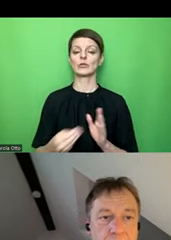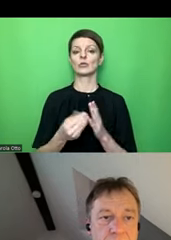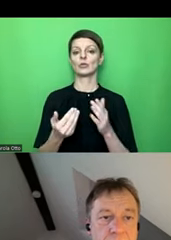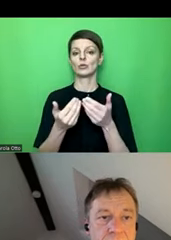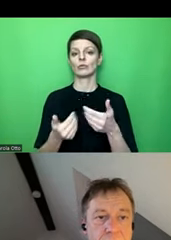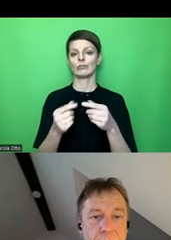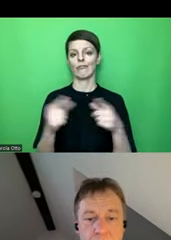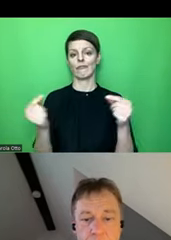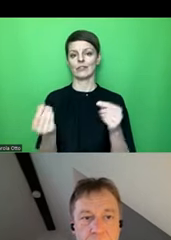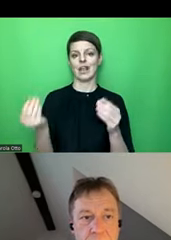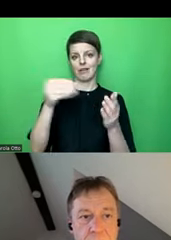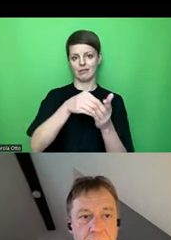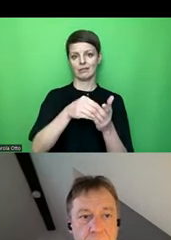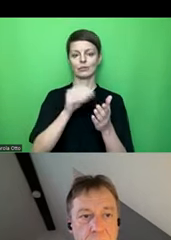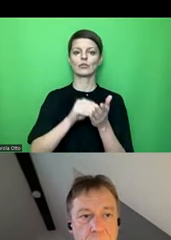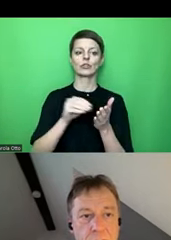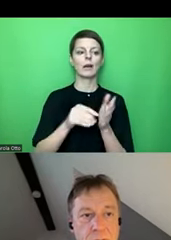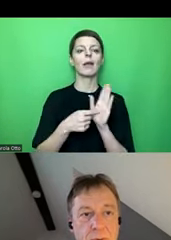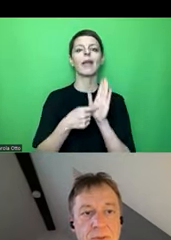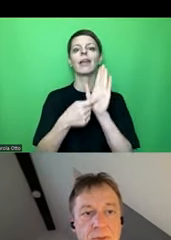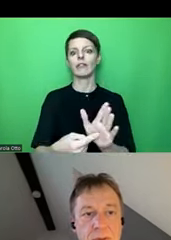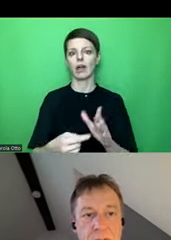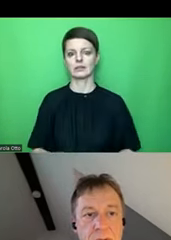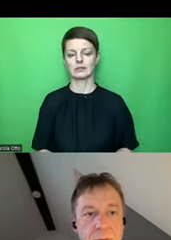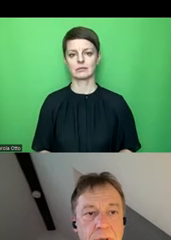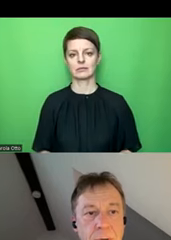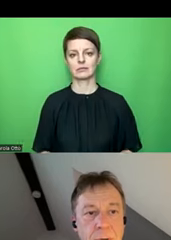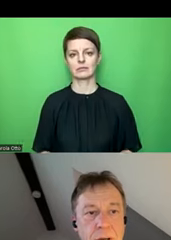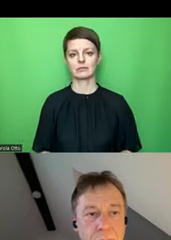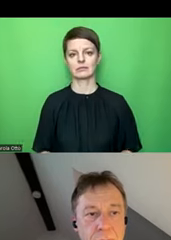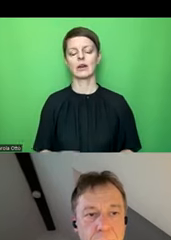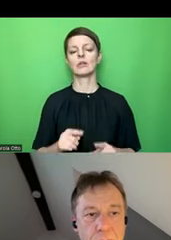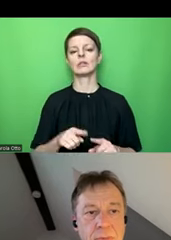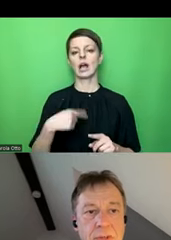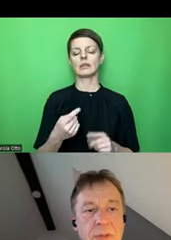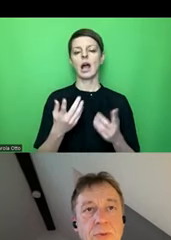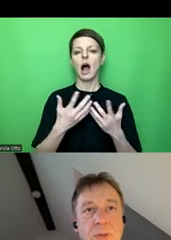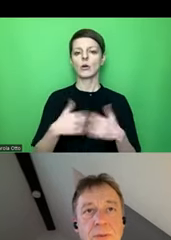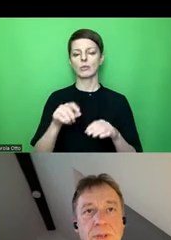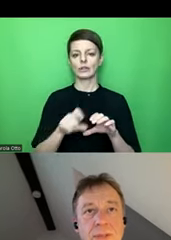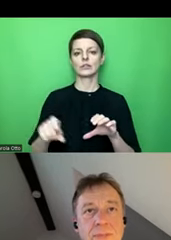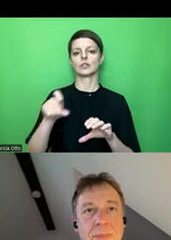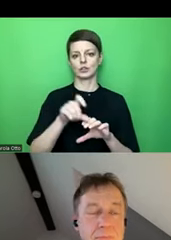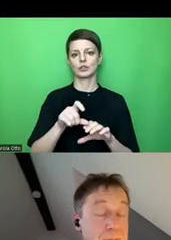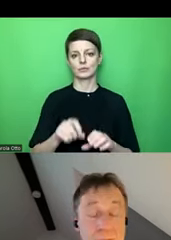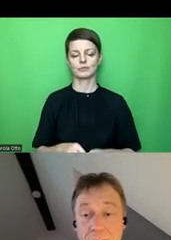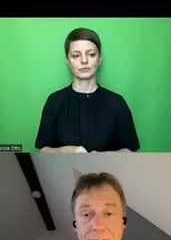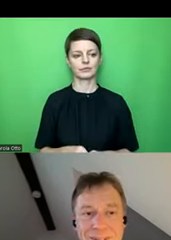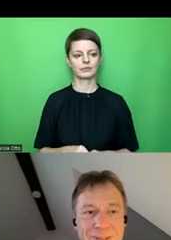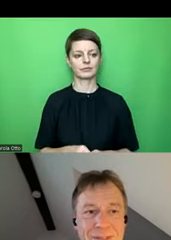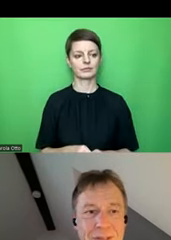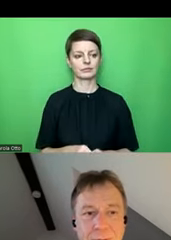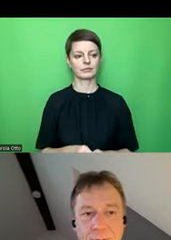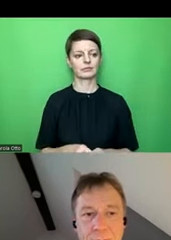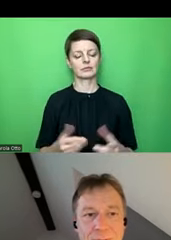und dann würde ich hierhin schreiben Hinweis oder so, was und dann kommt man automatisch drüber, wenn man das ausgefüllt hat. Sehr